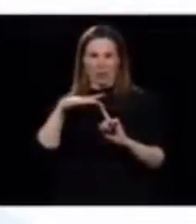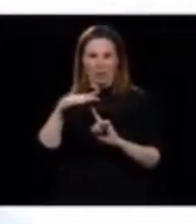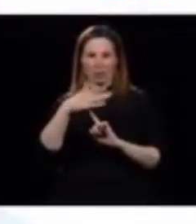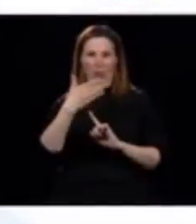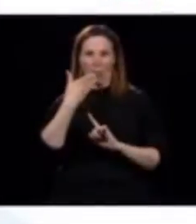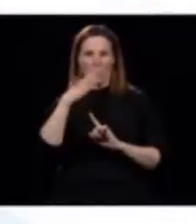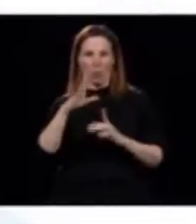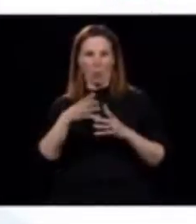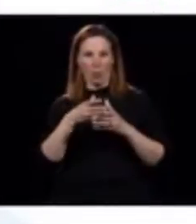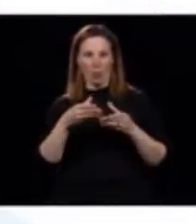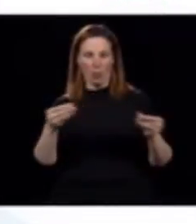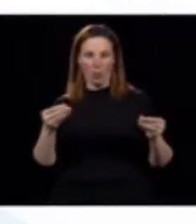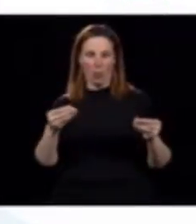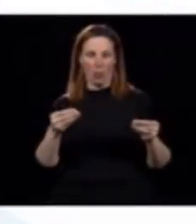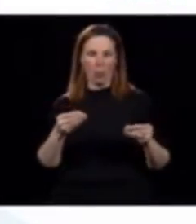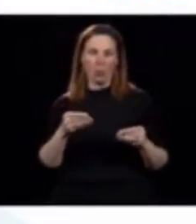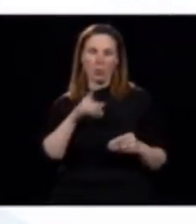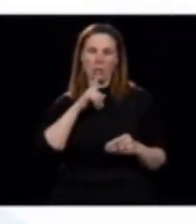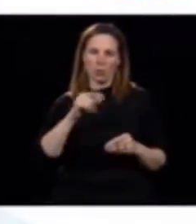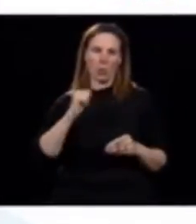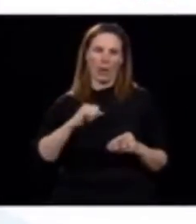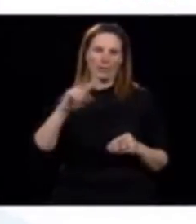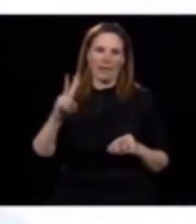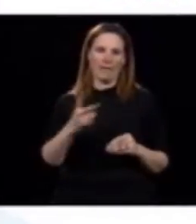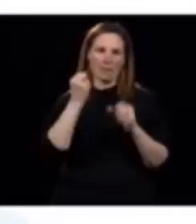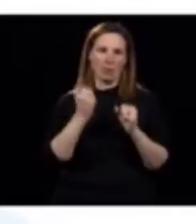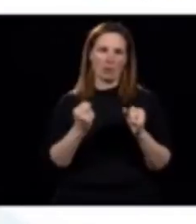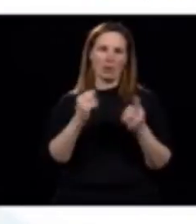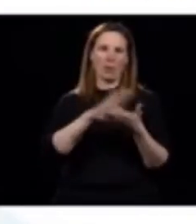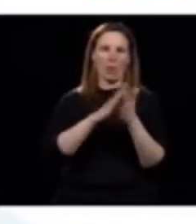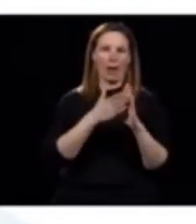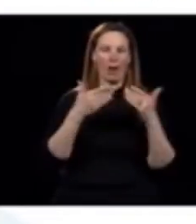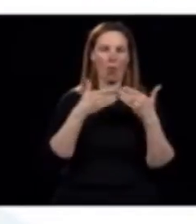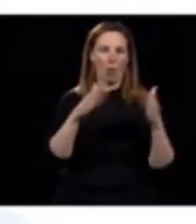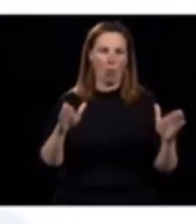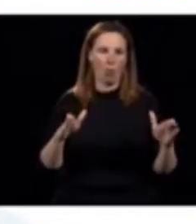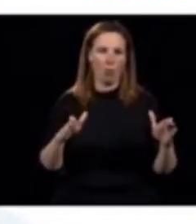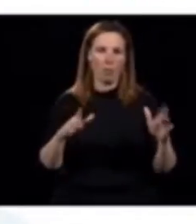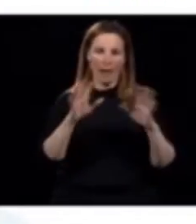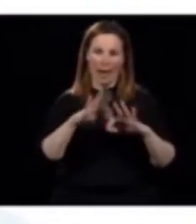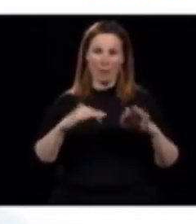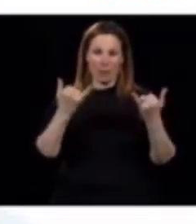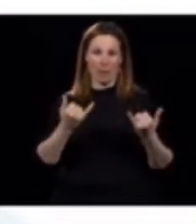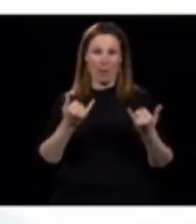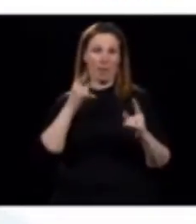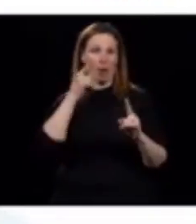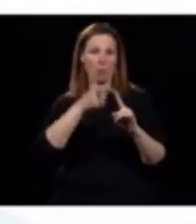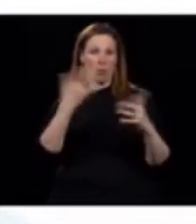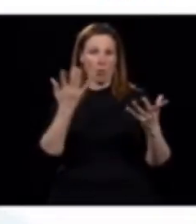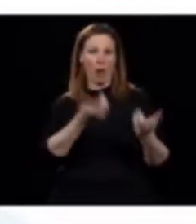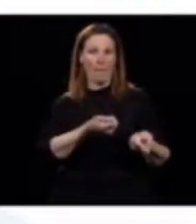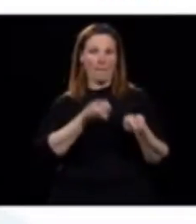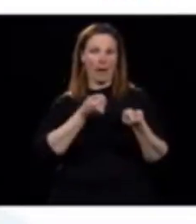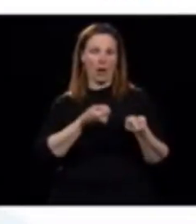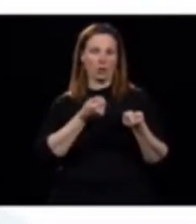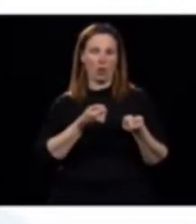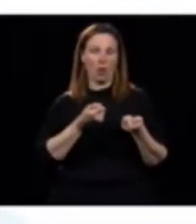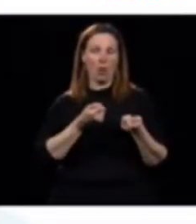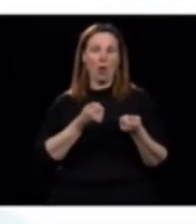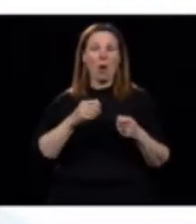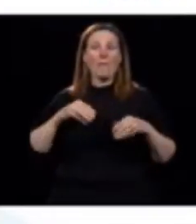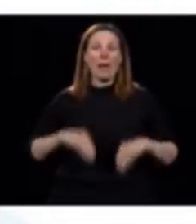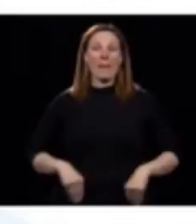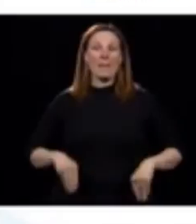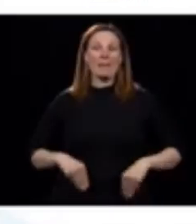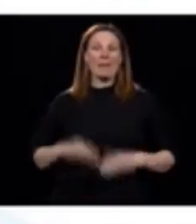tant qu'à moi, le plus vite sera mieux. Donc, moi, je veux… puis on prend les précautions. Actuellement, Pierre Fitzgibbon, le ministre de l'Économie, là,